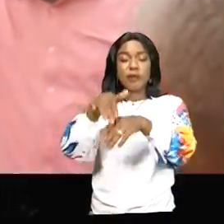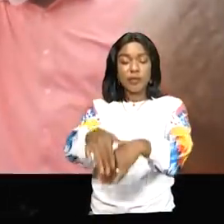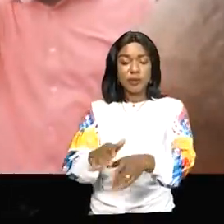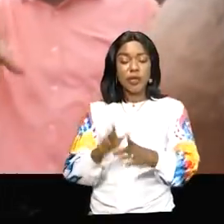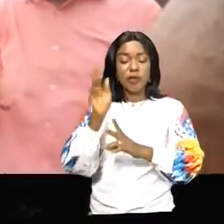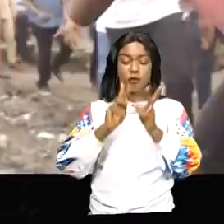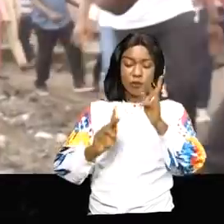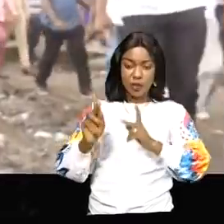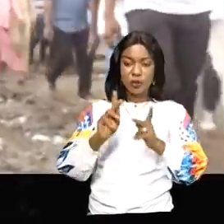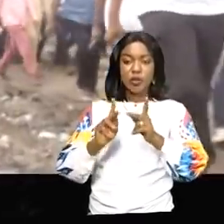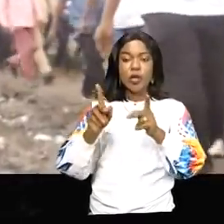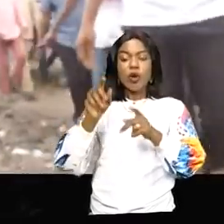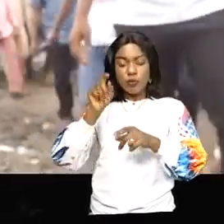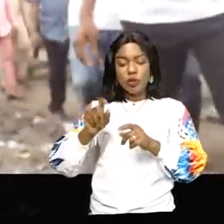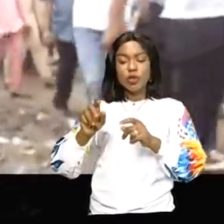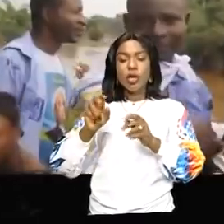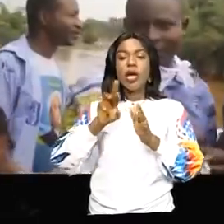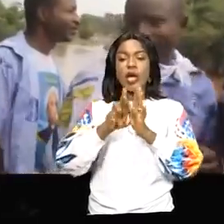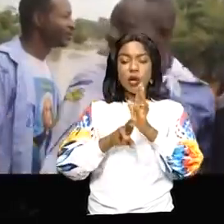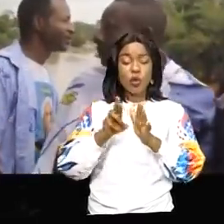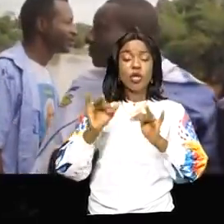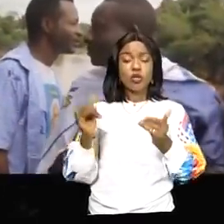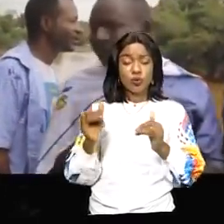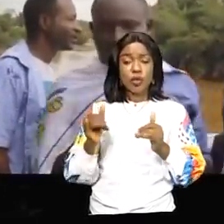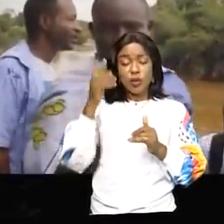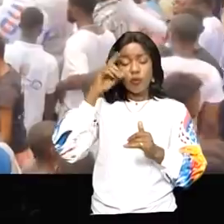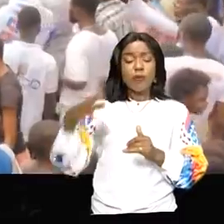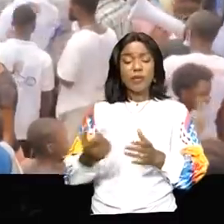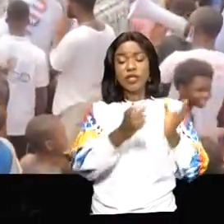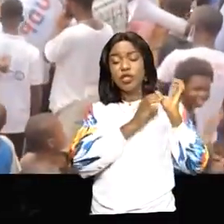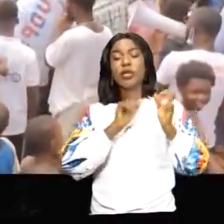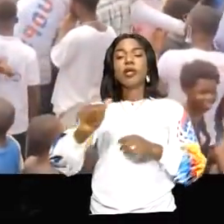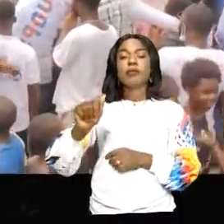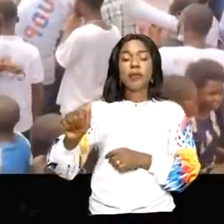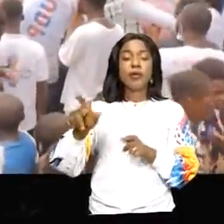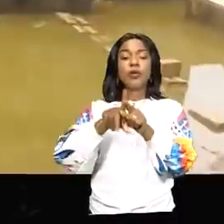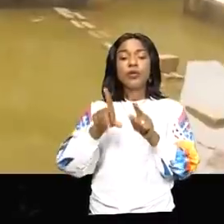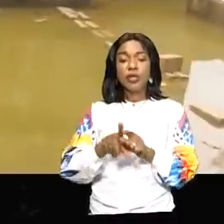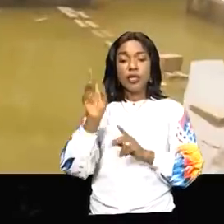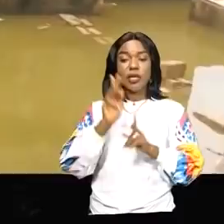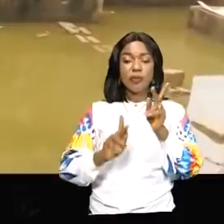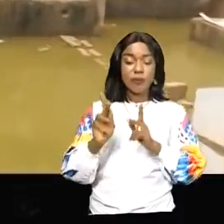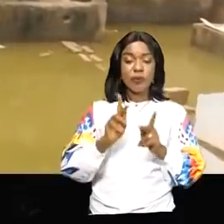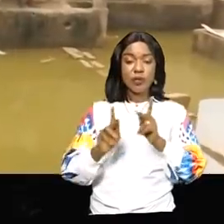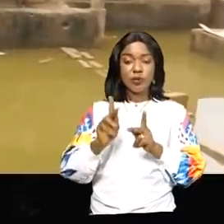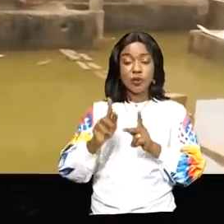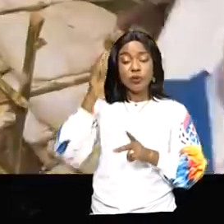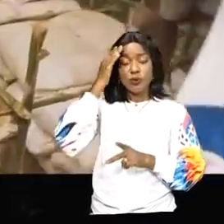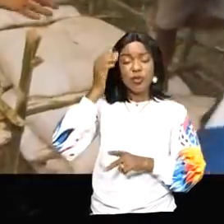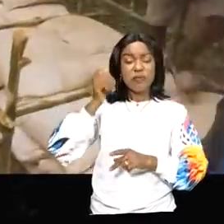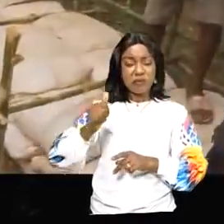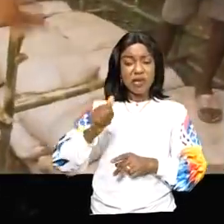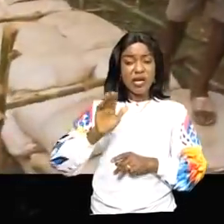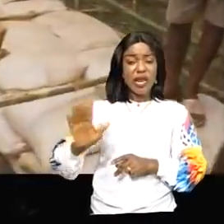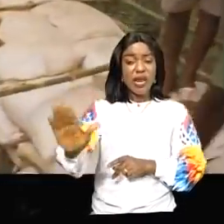population a un rôle à jouer par une auto-prise en charge. Les habitants d'Ndanou connaissent bien leurs problèmes